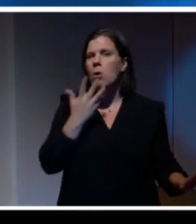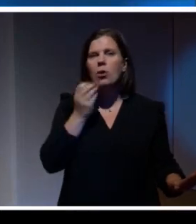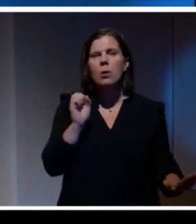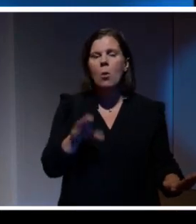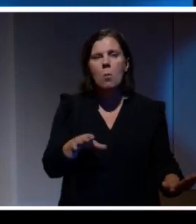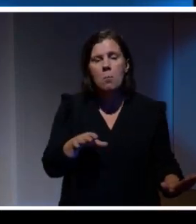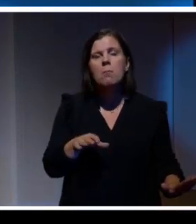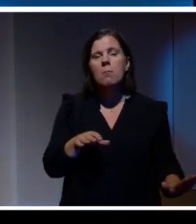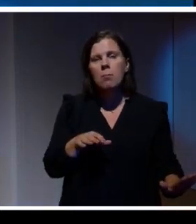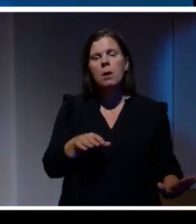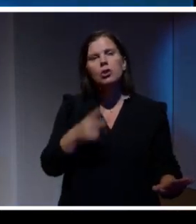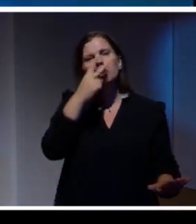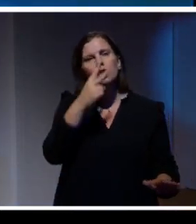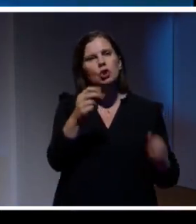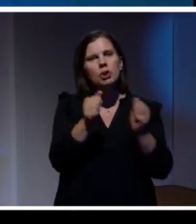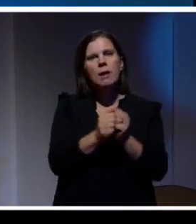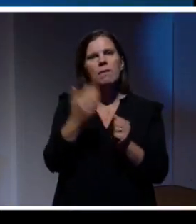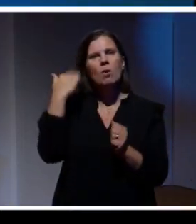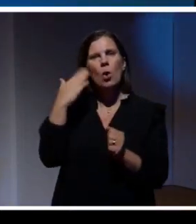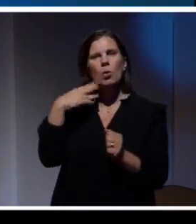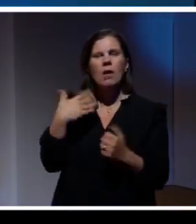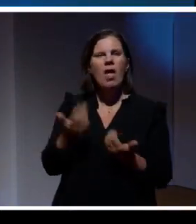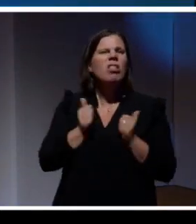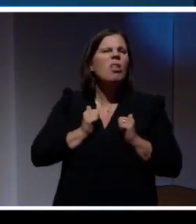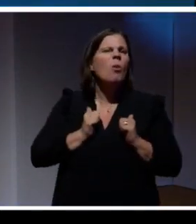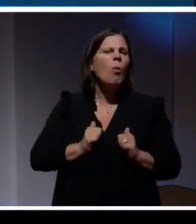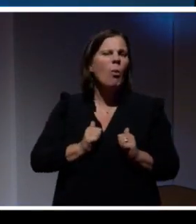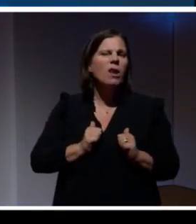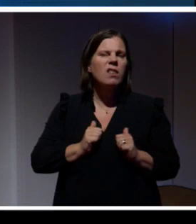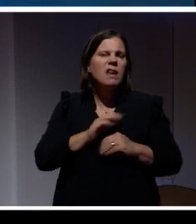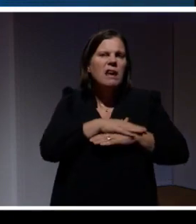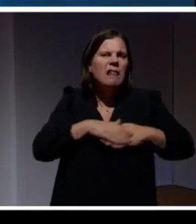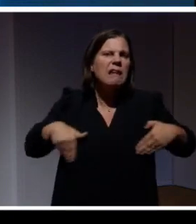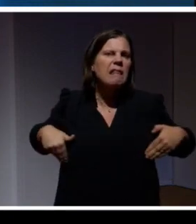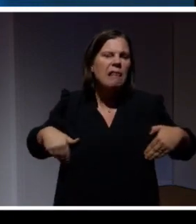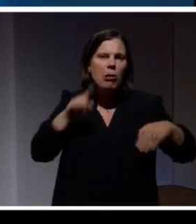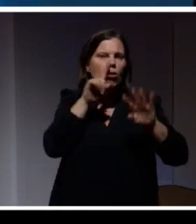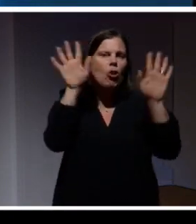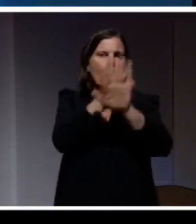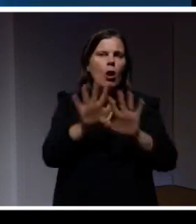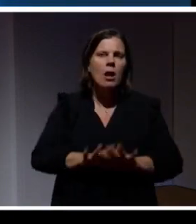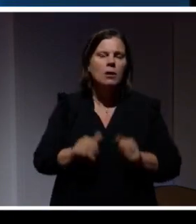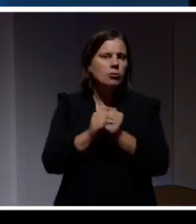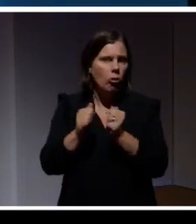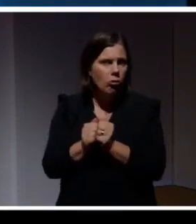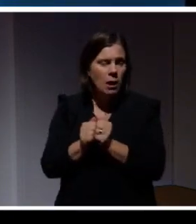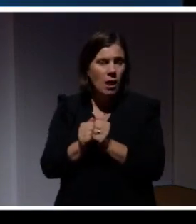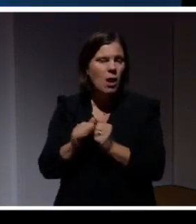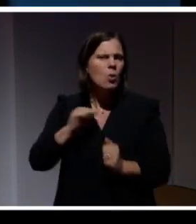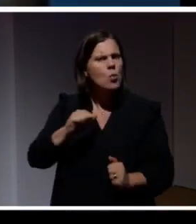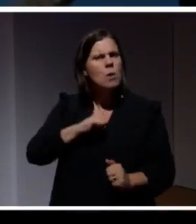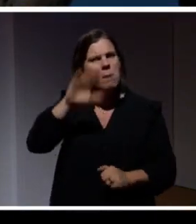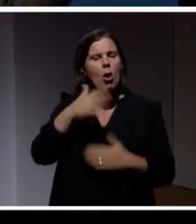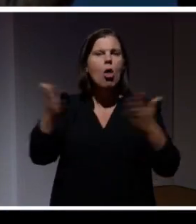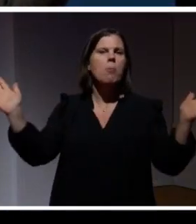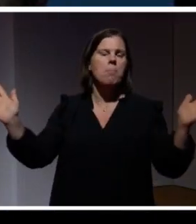Och det hänger nog ihop med att synsättet var att det var lite tråkigt. Integritet handlar om att dölja saker. Det är roligare att vara